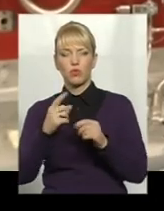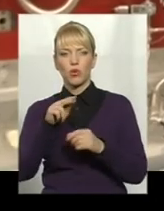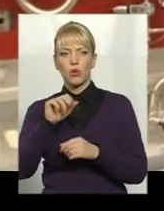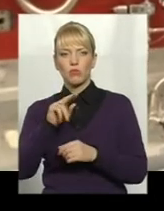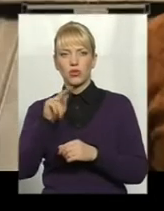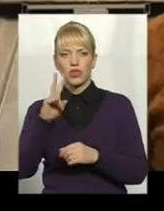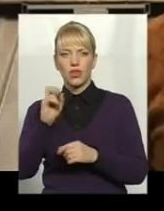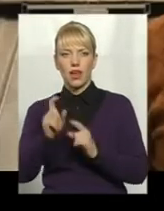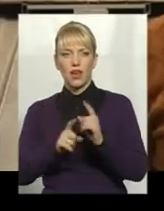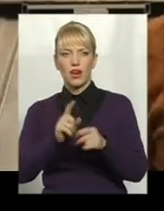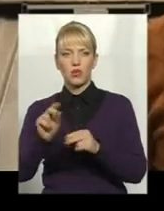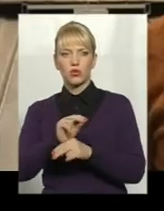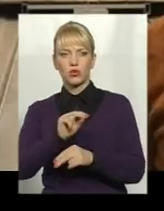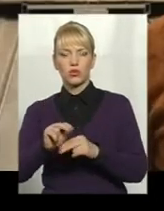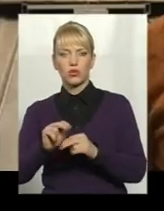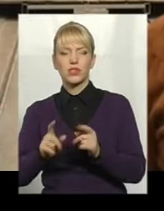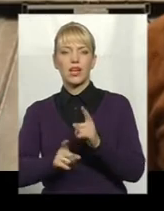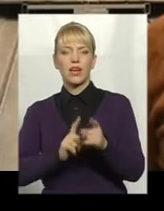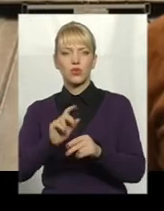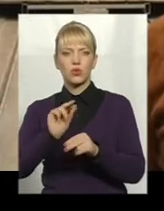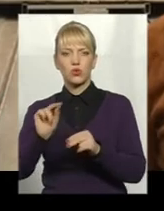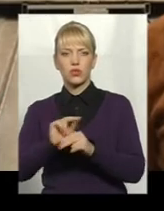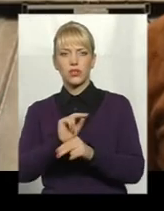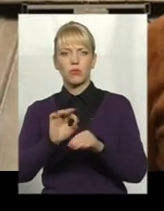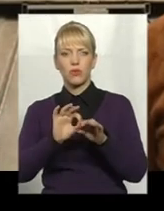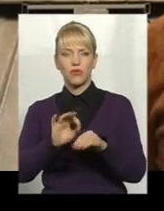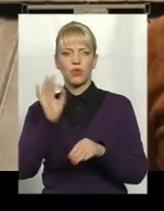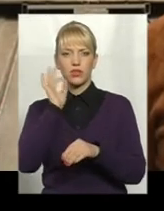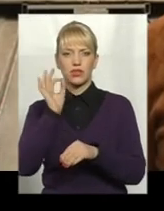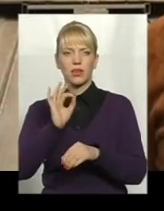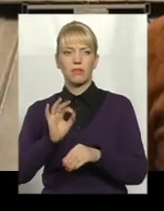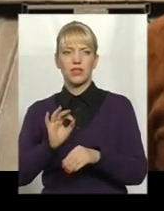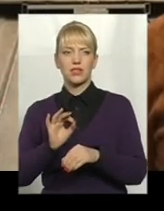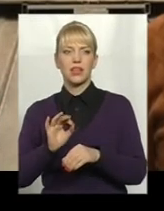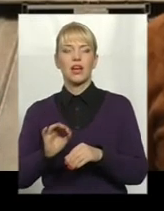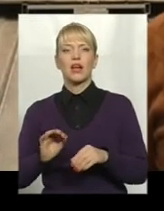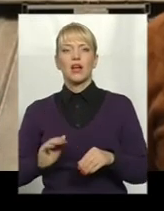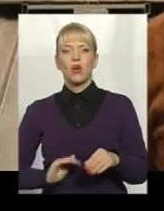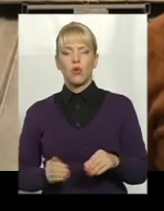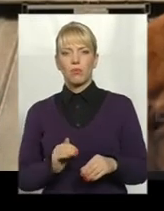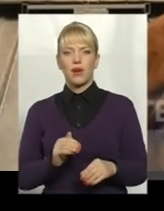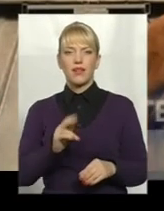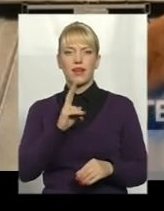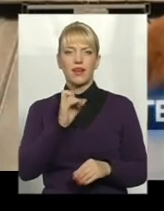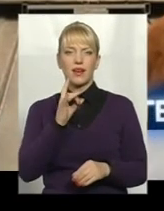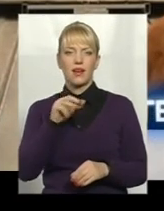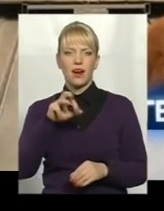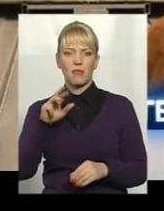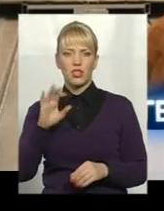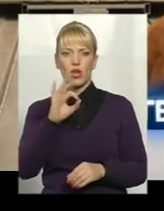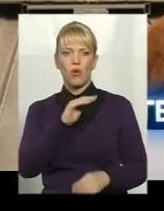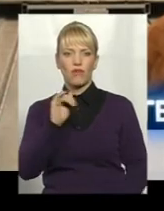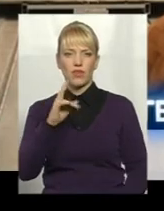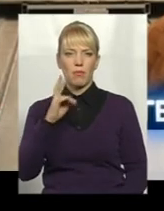реконструкції. Реконструкцію проводять німецька компанія «Кераміше Оффенбау». Дана